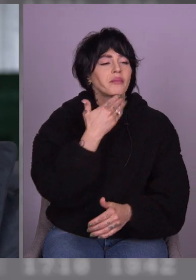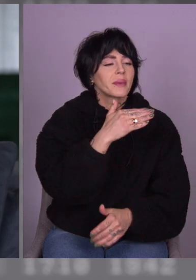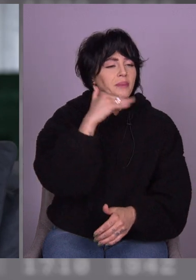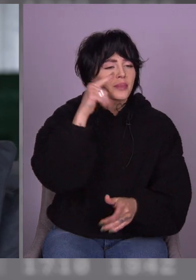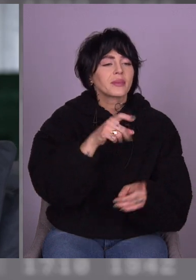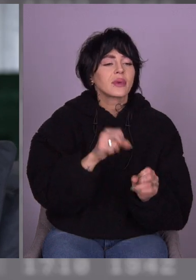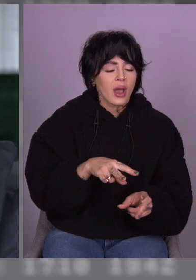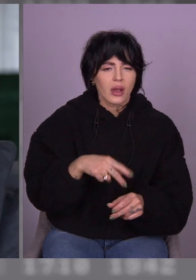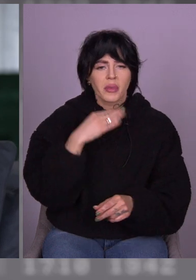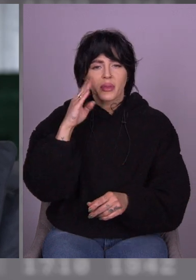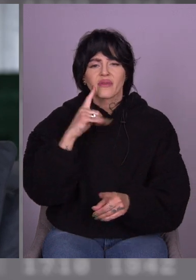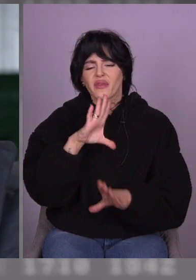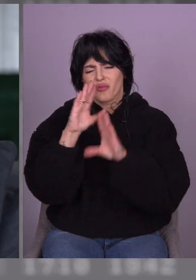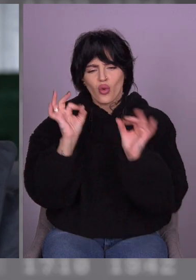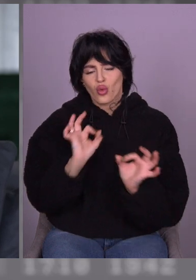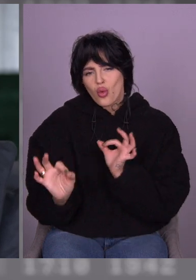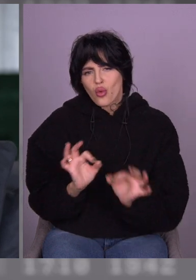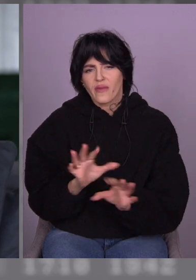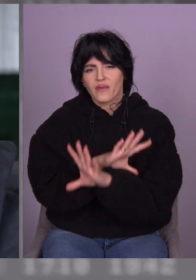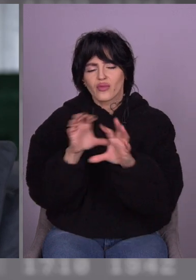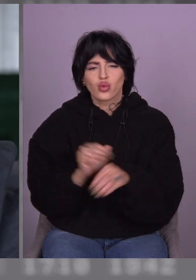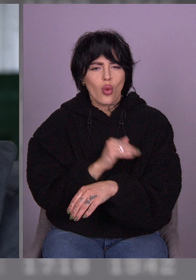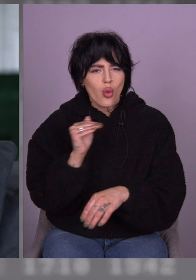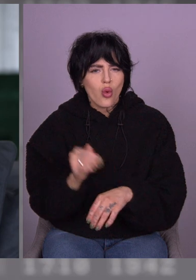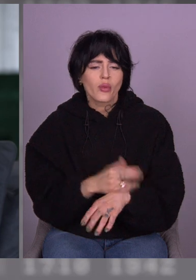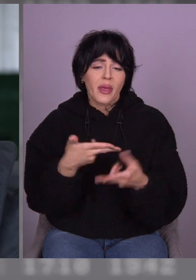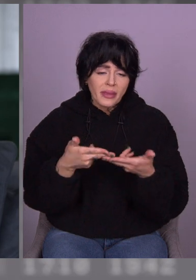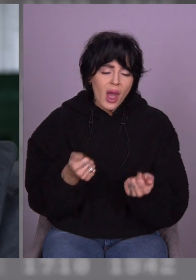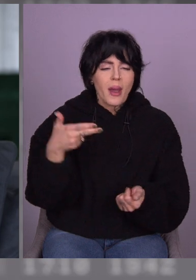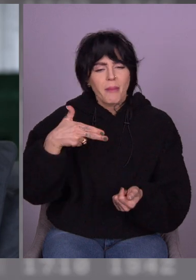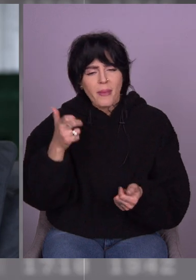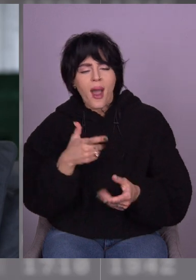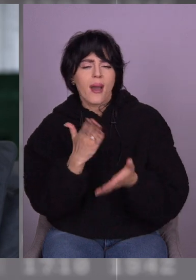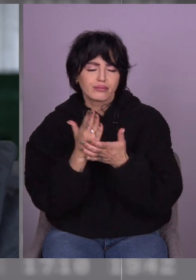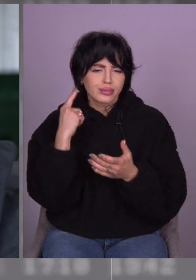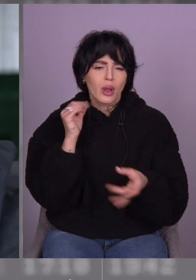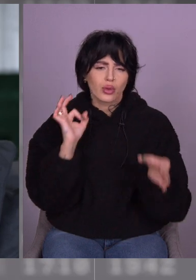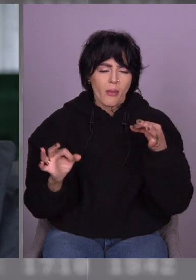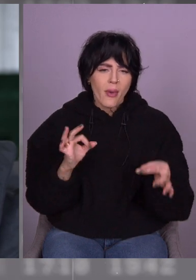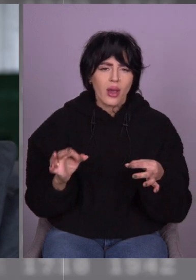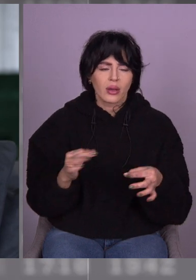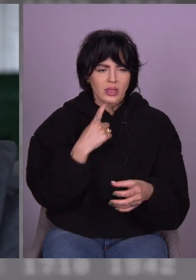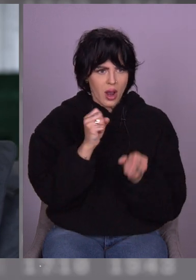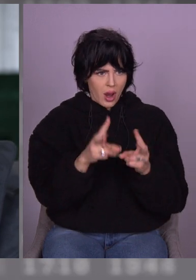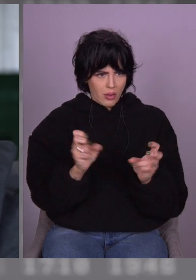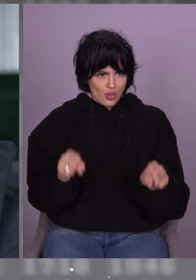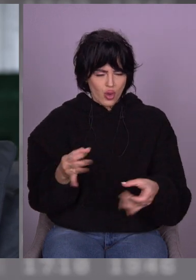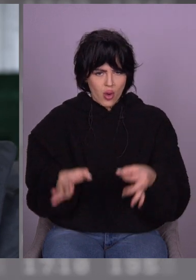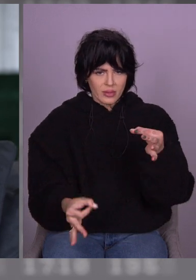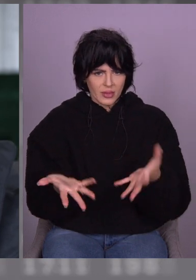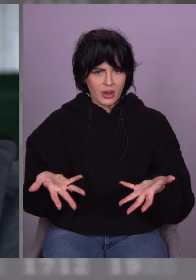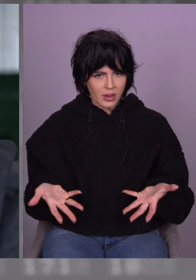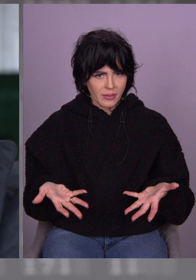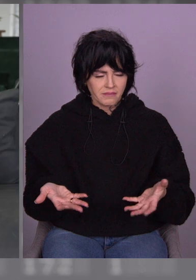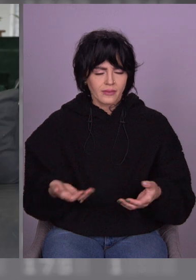Такий голос позитивний, «Та нічого, все в нас добре, стріляють, але нормально». І я думаю, як це так може бути, коли стріляють нормально?